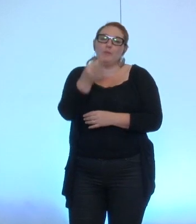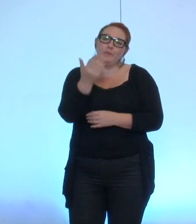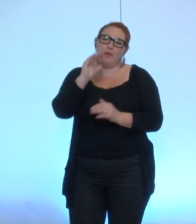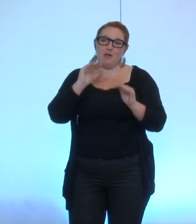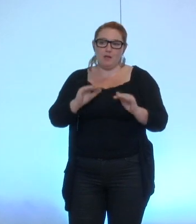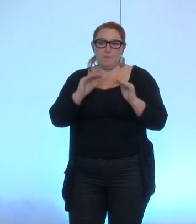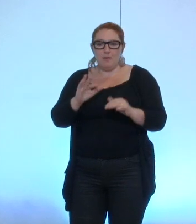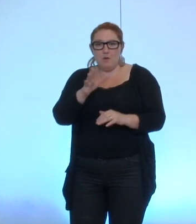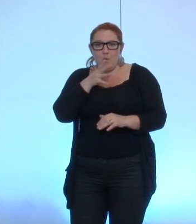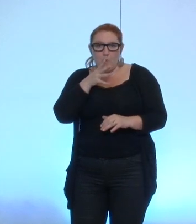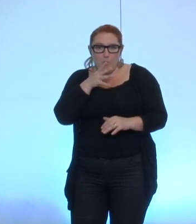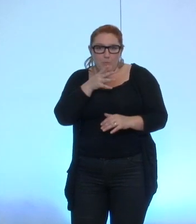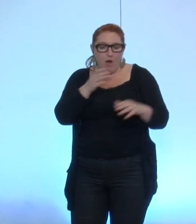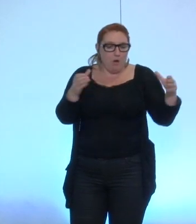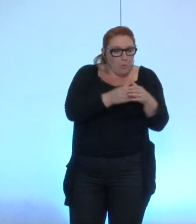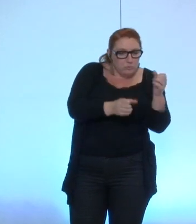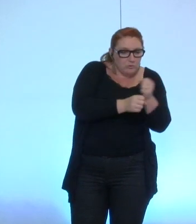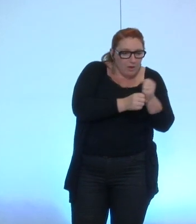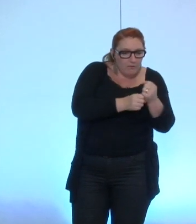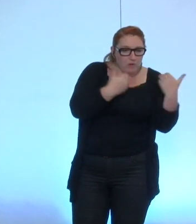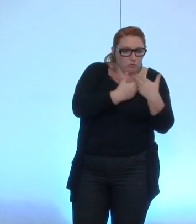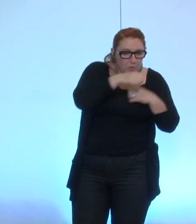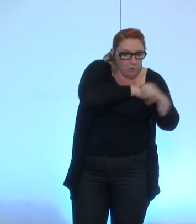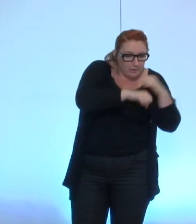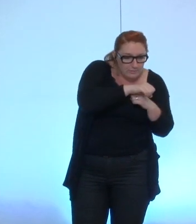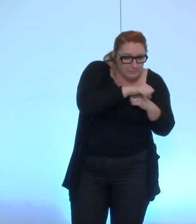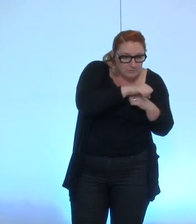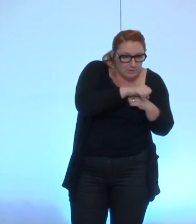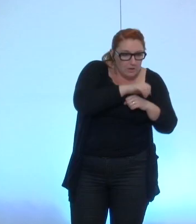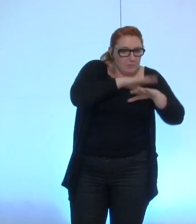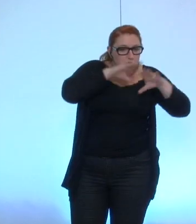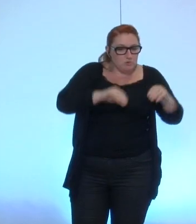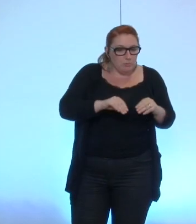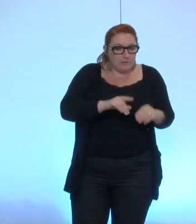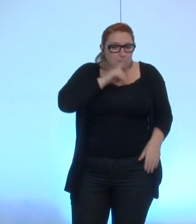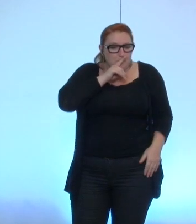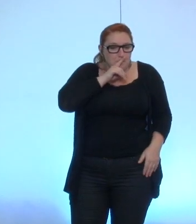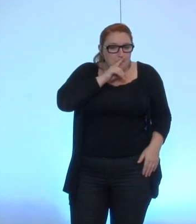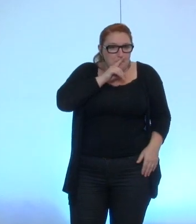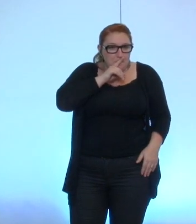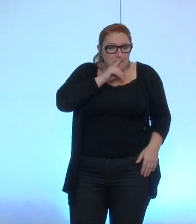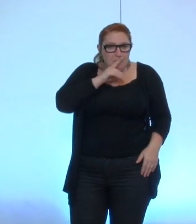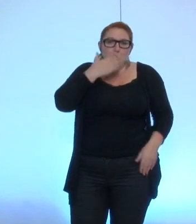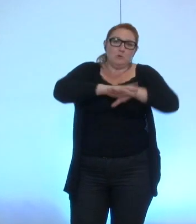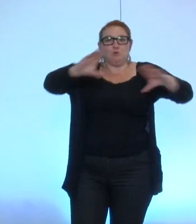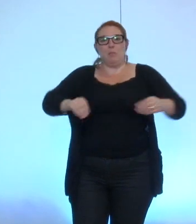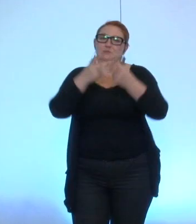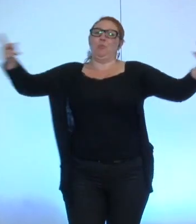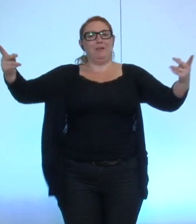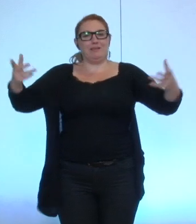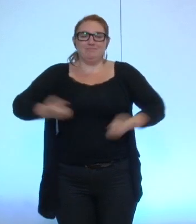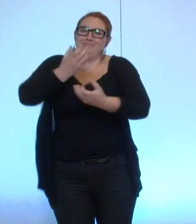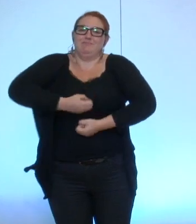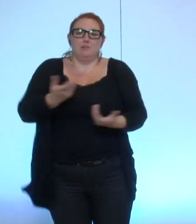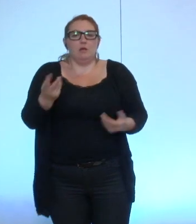demander à la fois la mise en place de groupes de travail et dans ces groupes de travail ne rien donner pour attendre le débat public donc certes effectivement le